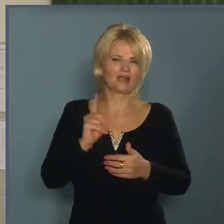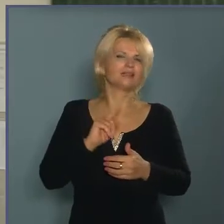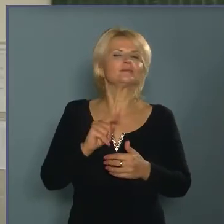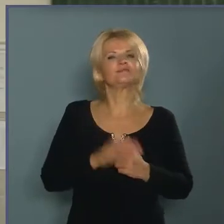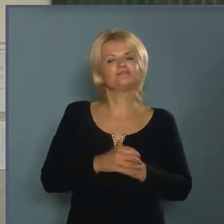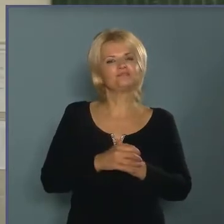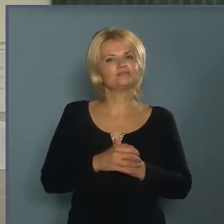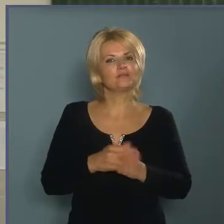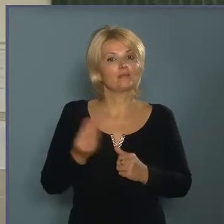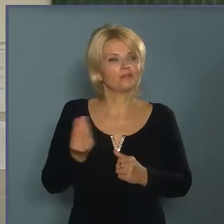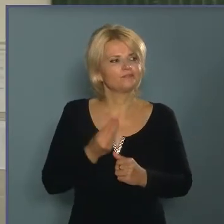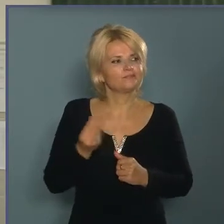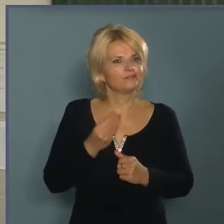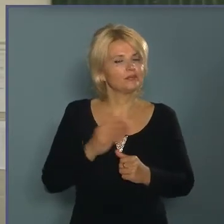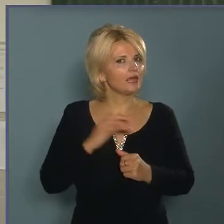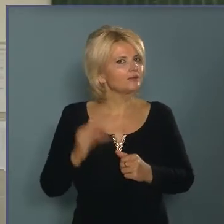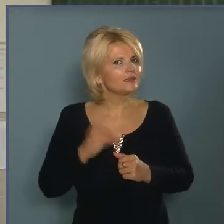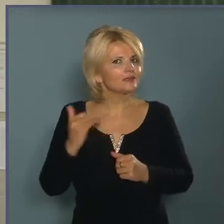tanítási időben, mert